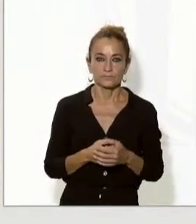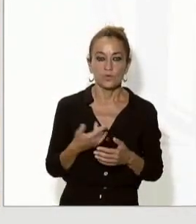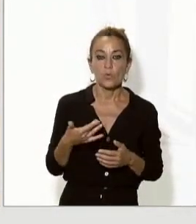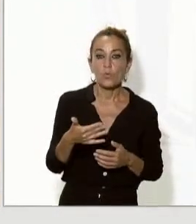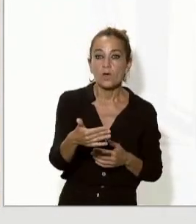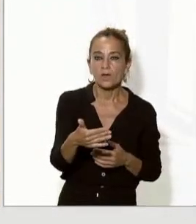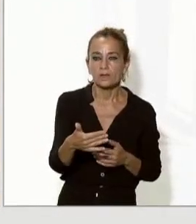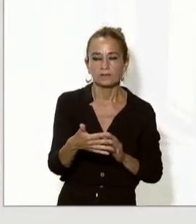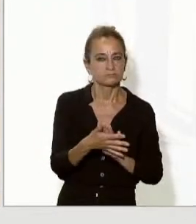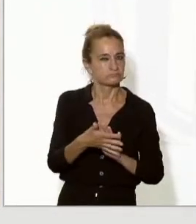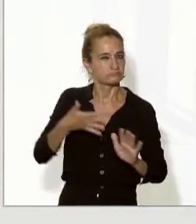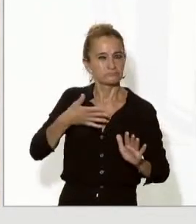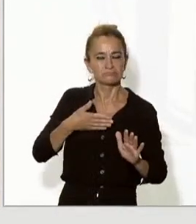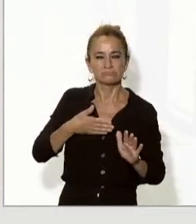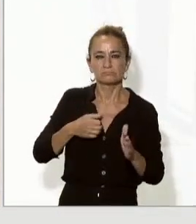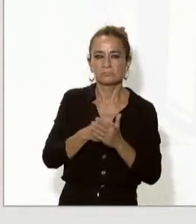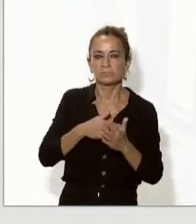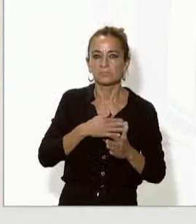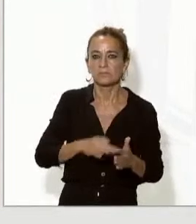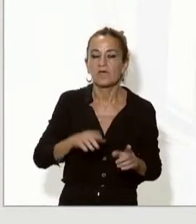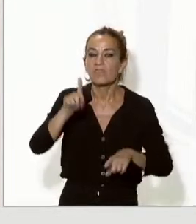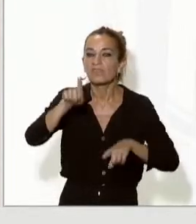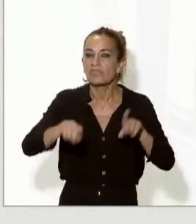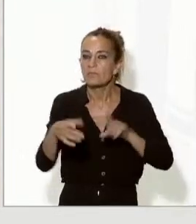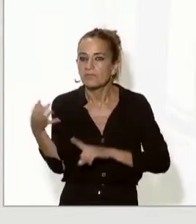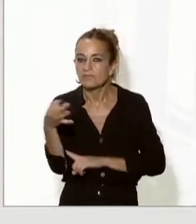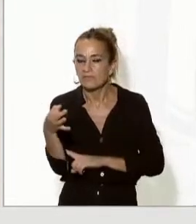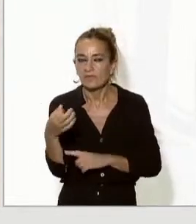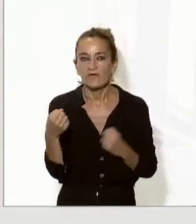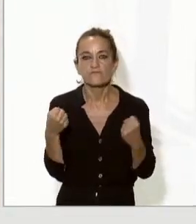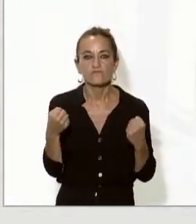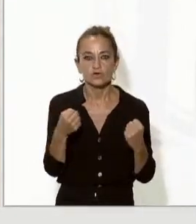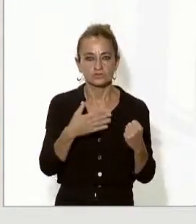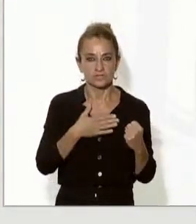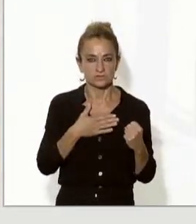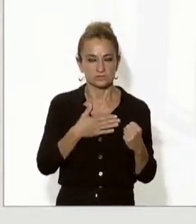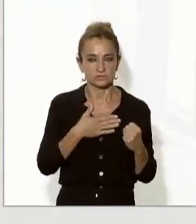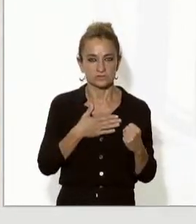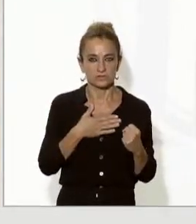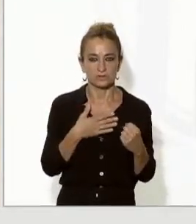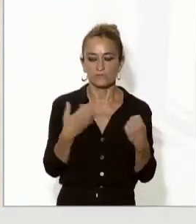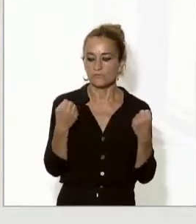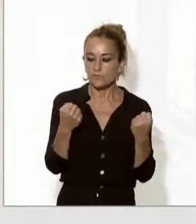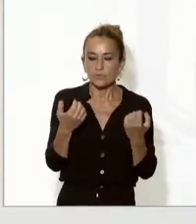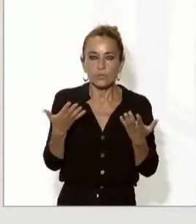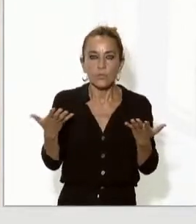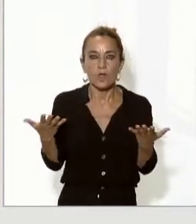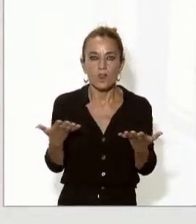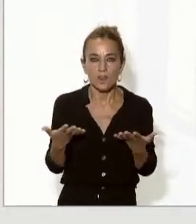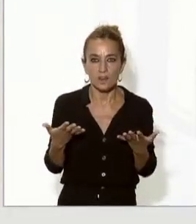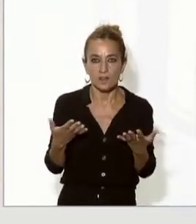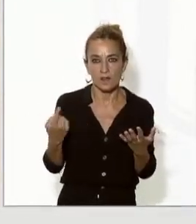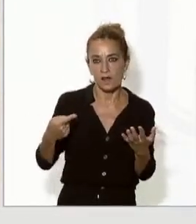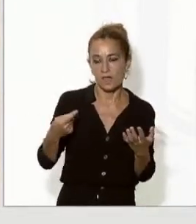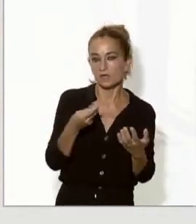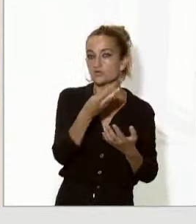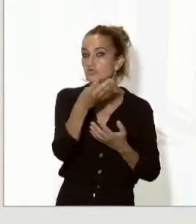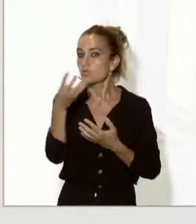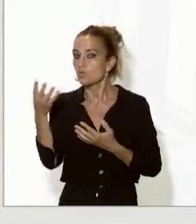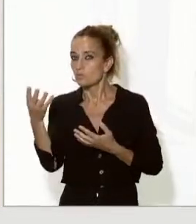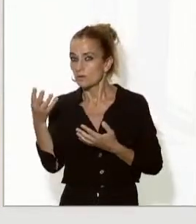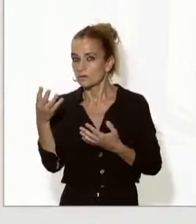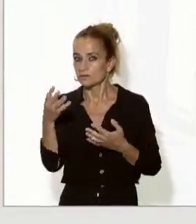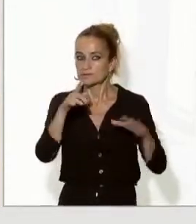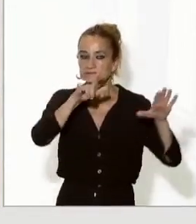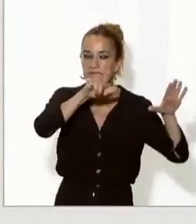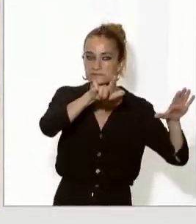de què dependrà de la nostra força i la nostra força quina és doncs evidentment hi ha uns números 7 i